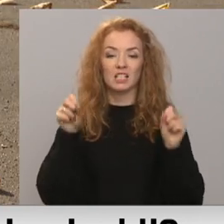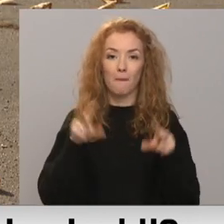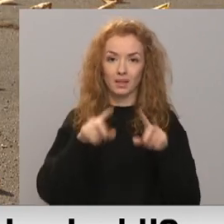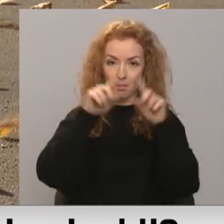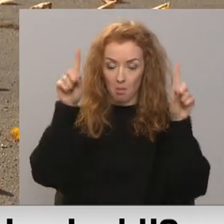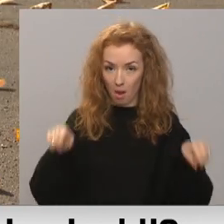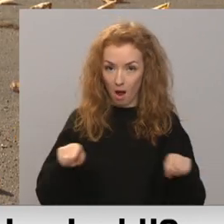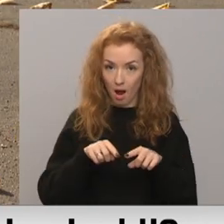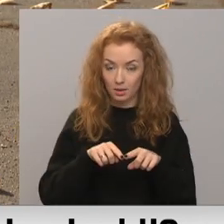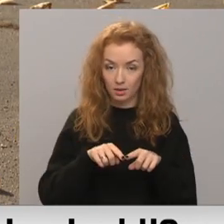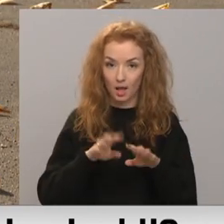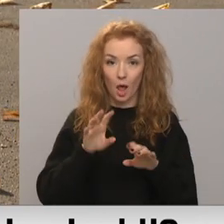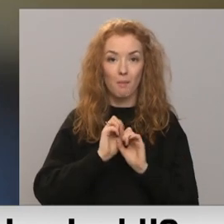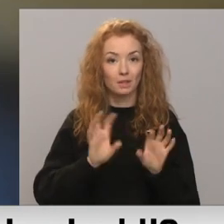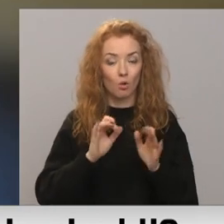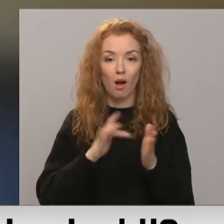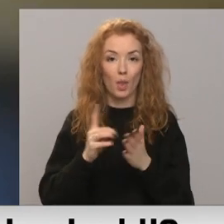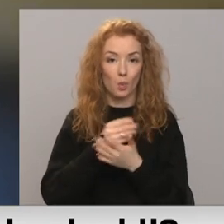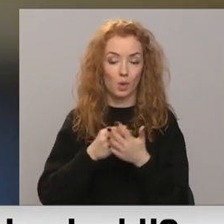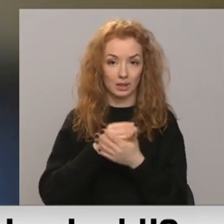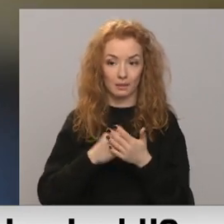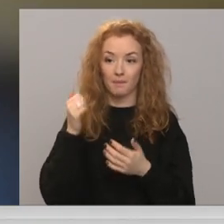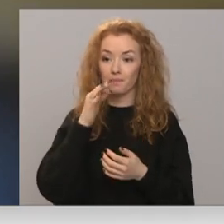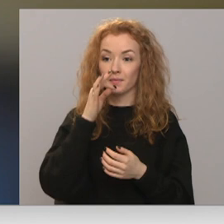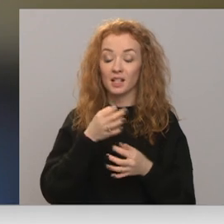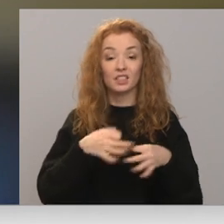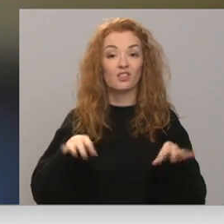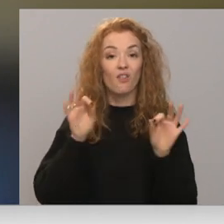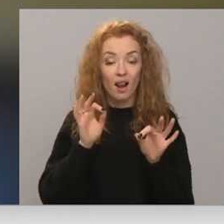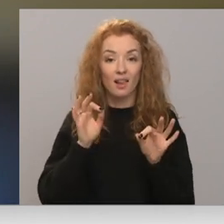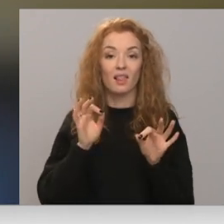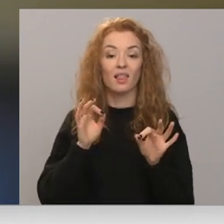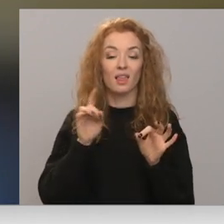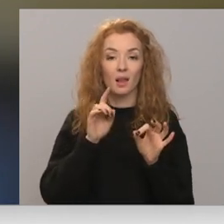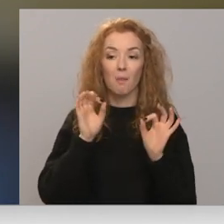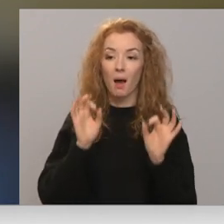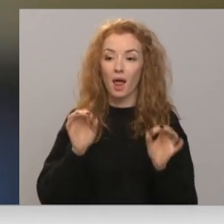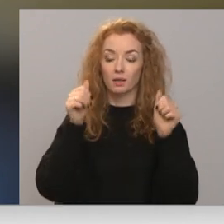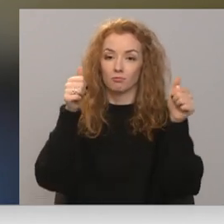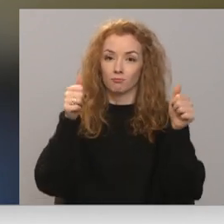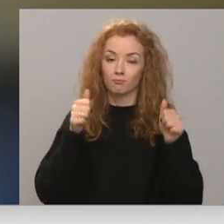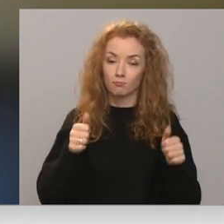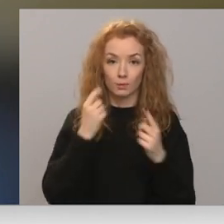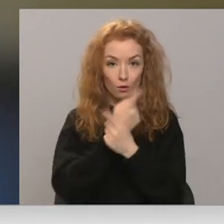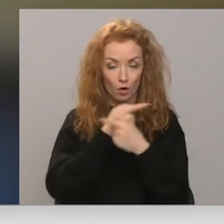plāksnēm, skaidrojot piemenekļu nozīmi. Šeit svarīgākais aspekts ir korekti atspoguļot nevis